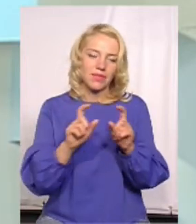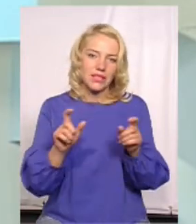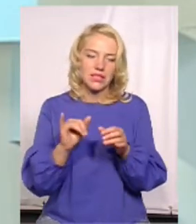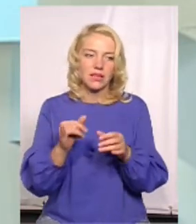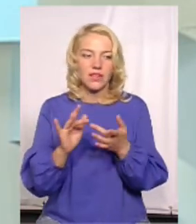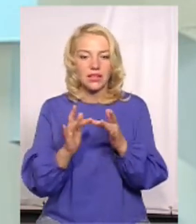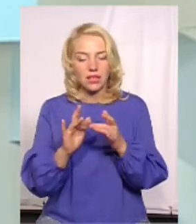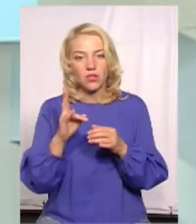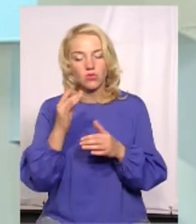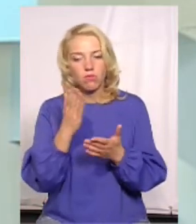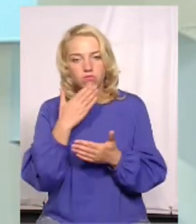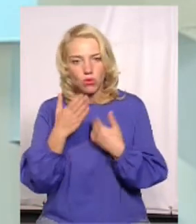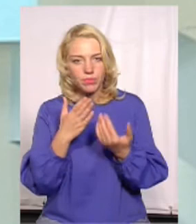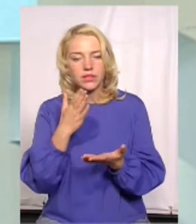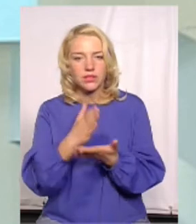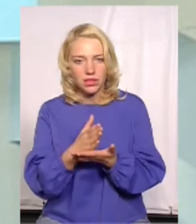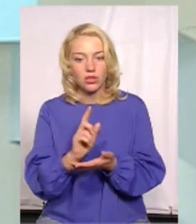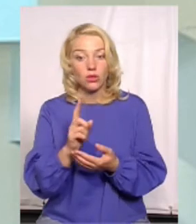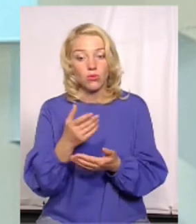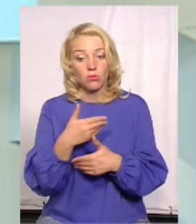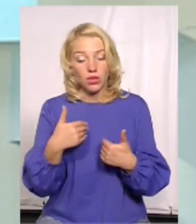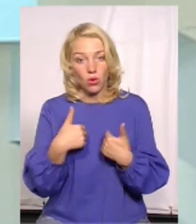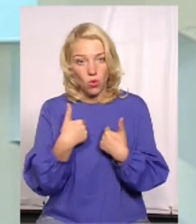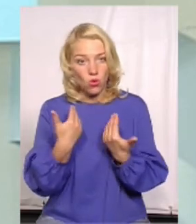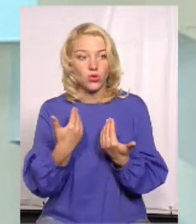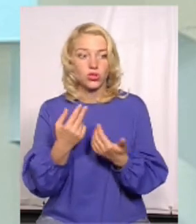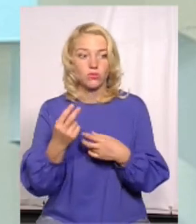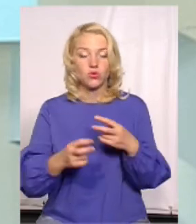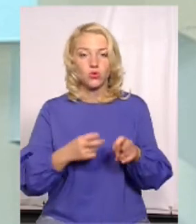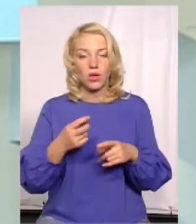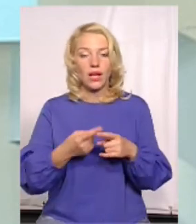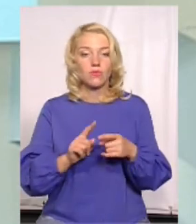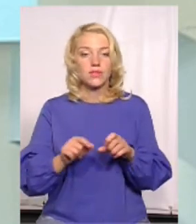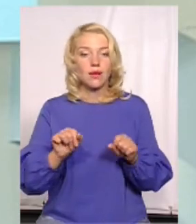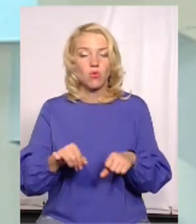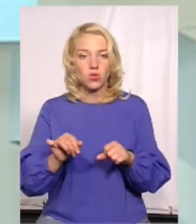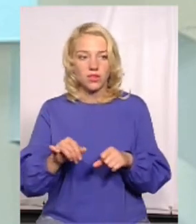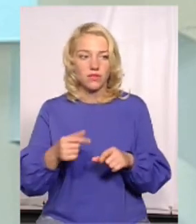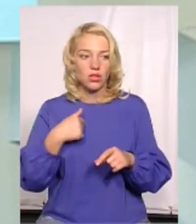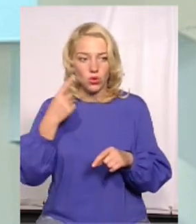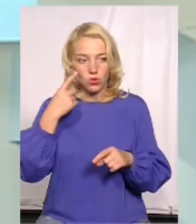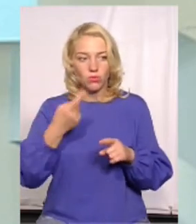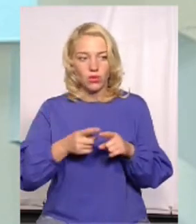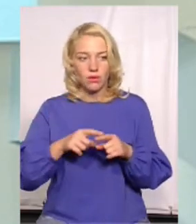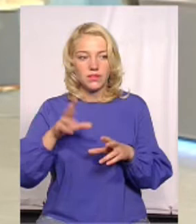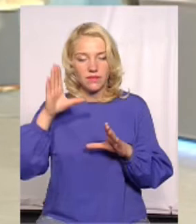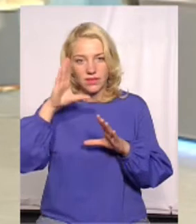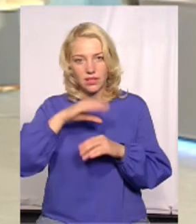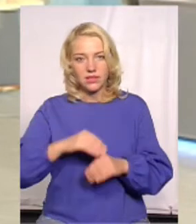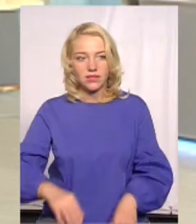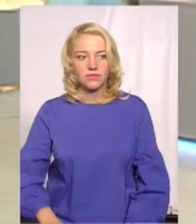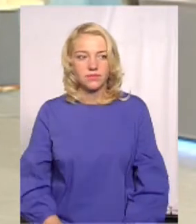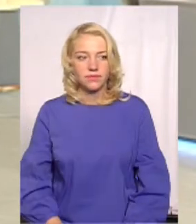А є попит великий, тому ми хочемо, власне, шукаємо ці можливості і, думаю, нам це вдасть. Я хотів якраз